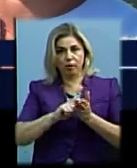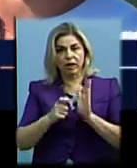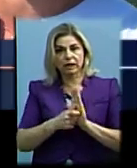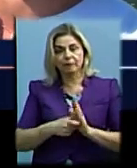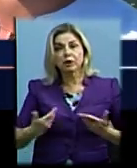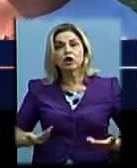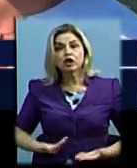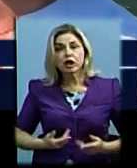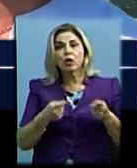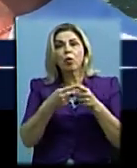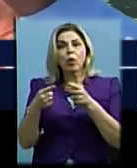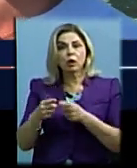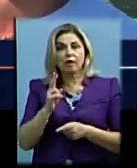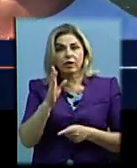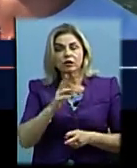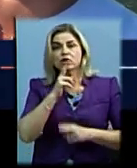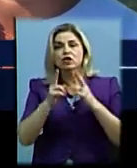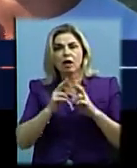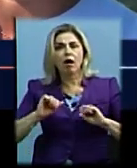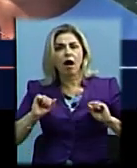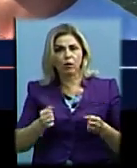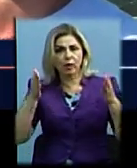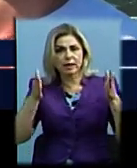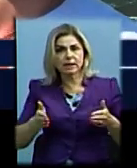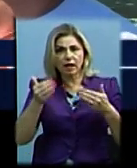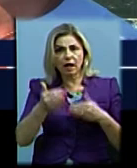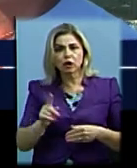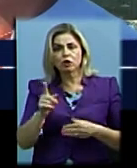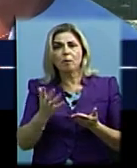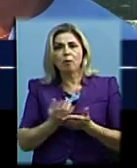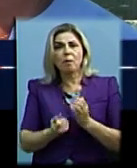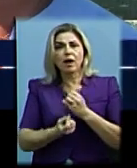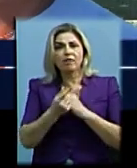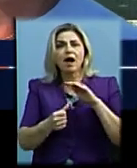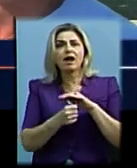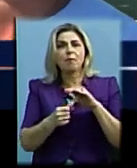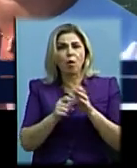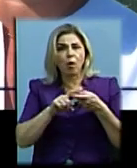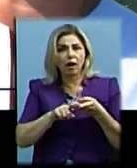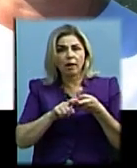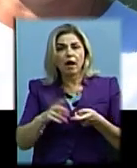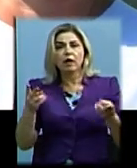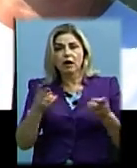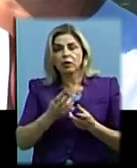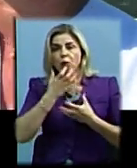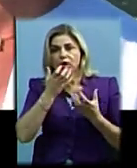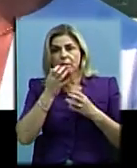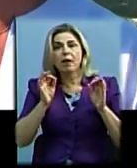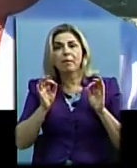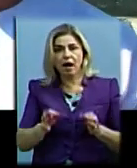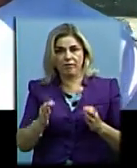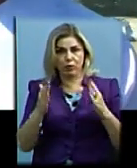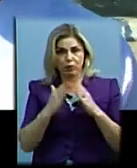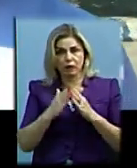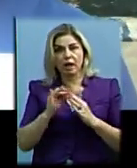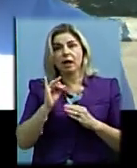Жителі кутових квартир скаржились на холодні стіни, на те, що утворюється грибок. Розуміли, що потрібно утеплити правильно будинок. До